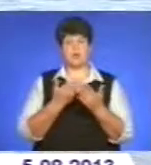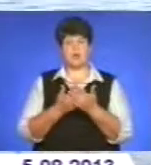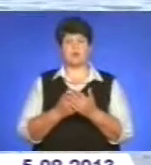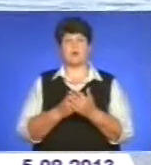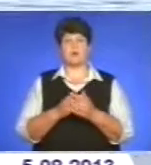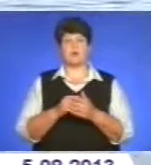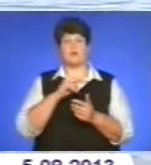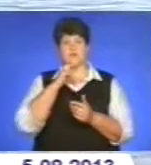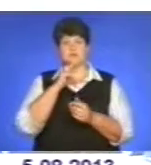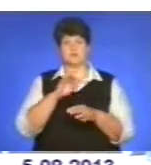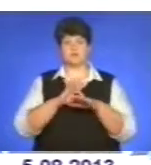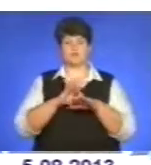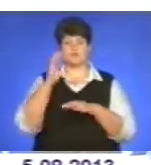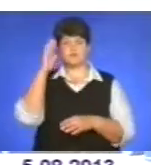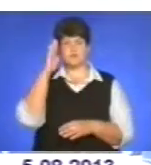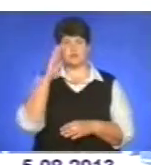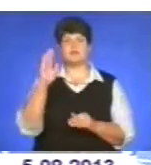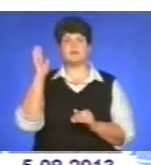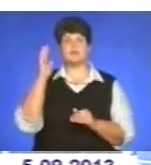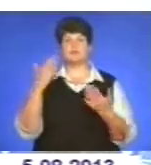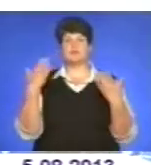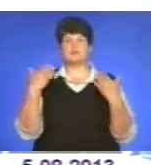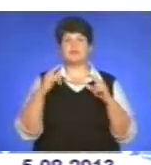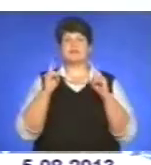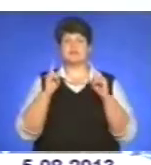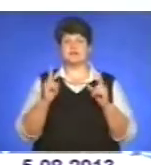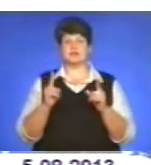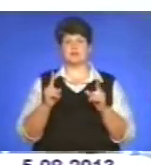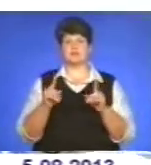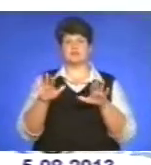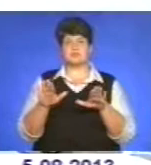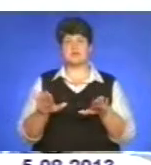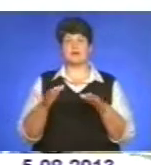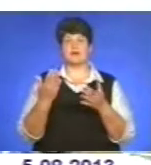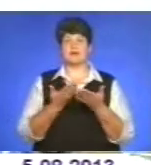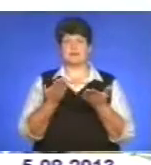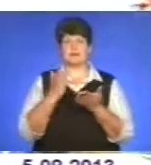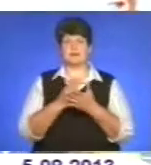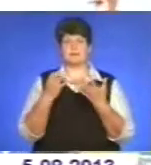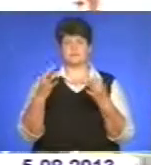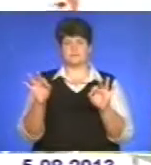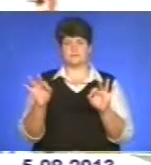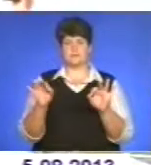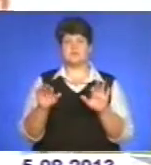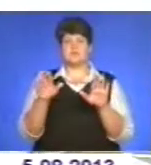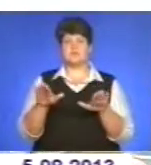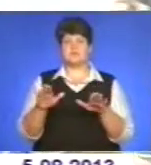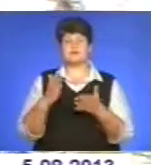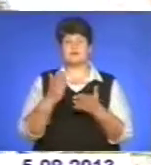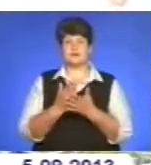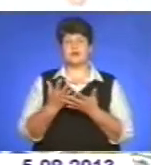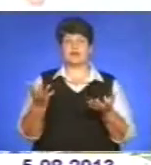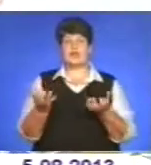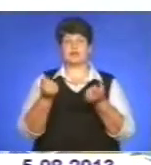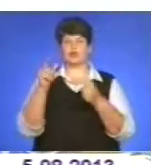поводженні з водою. Відпочивати тільки в відведених місцях. Тільки в відведених місцях, там є рятувальники, вони